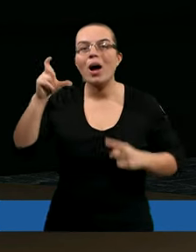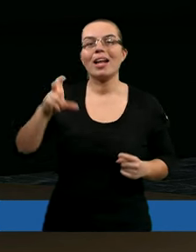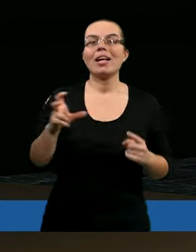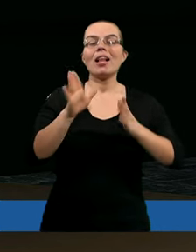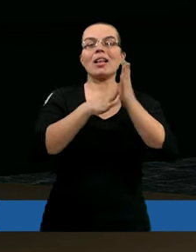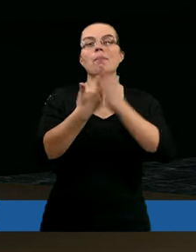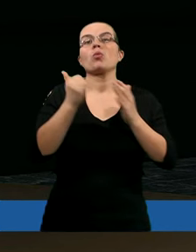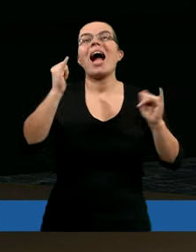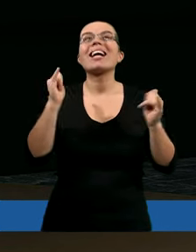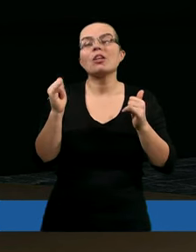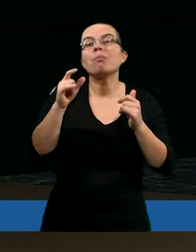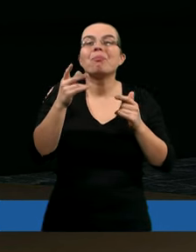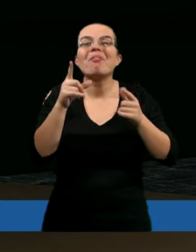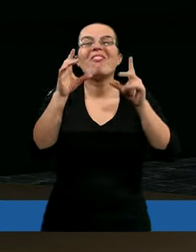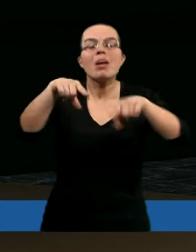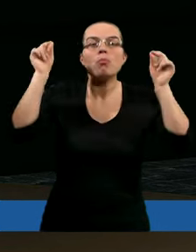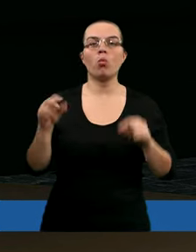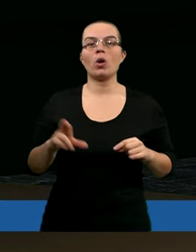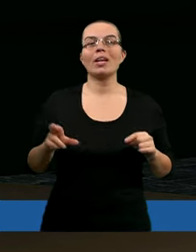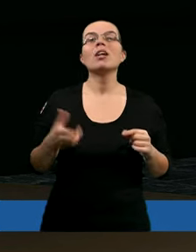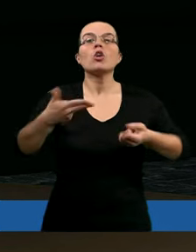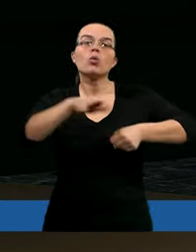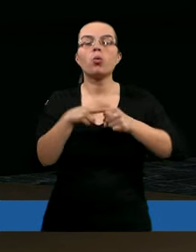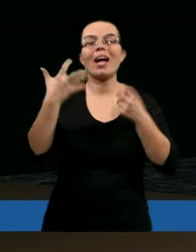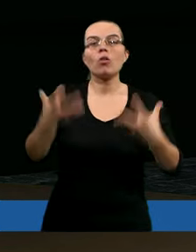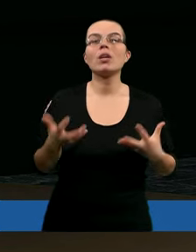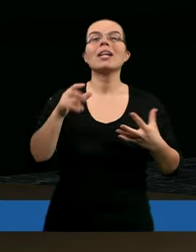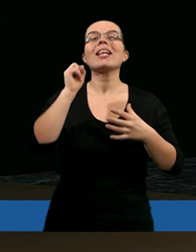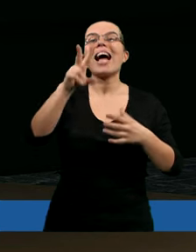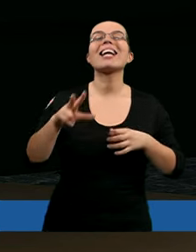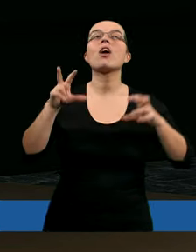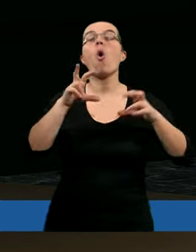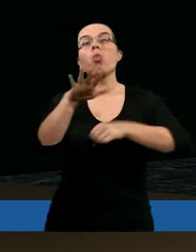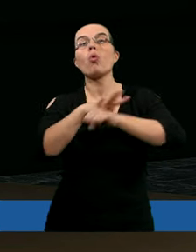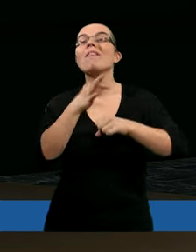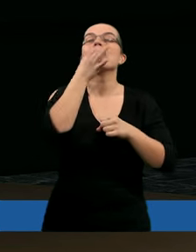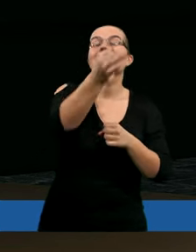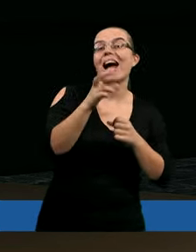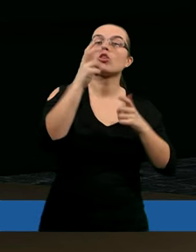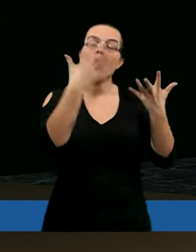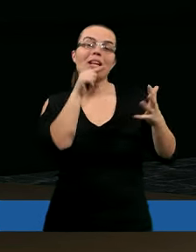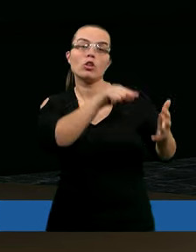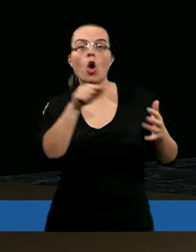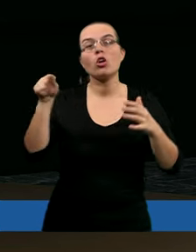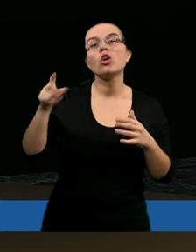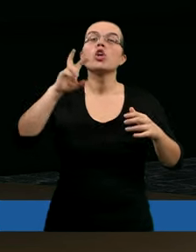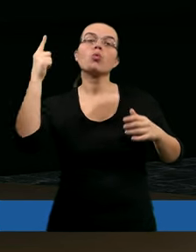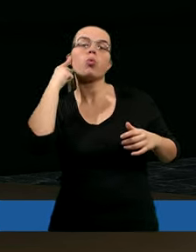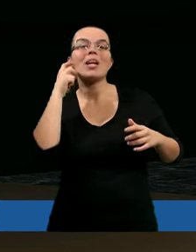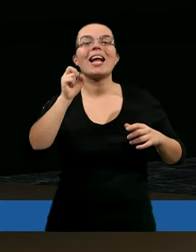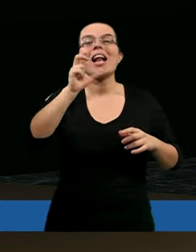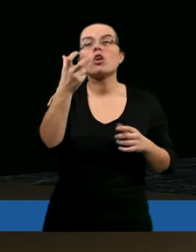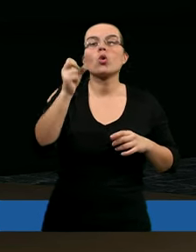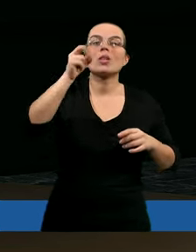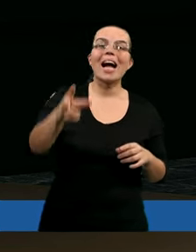tak? Jakiegoś optymalnego wyboru. Czy też właśnie chce takiego duchowego wsparcia i usłyszenia takiego,